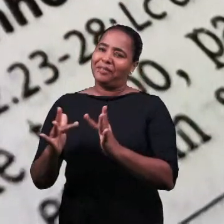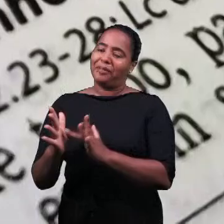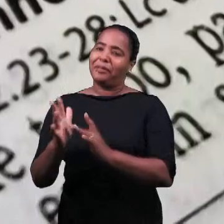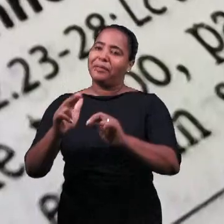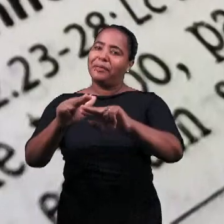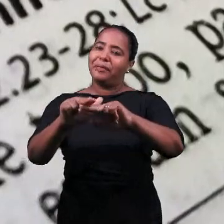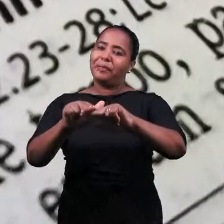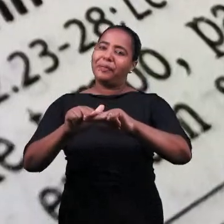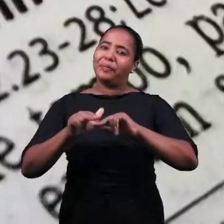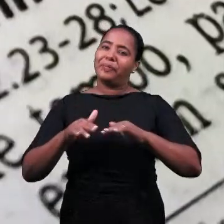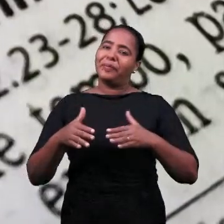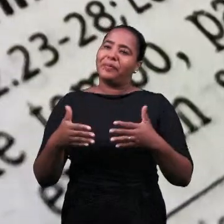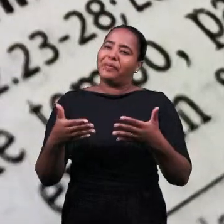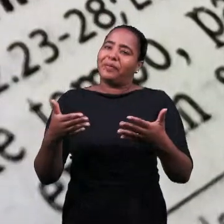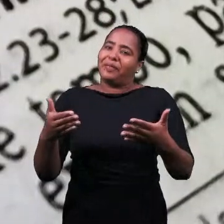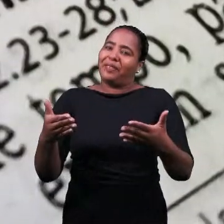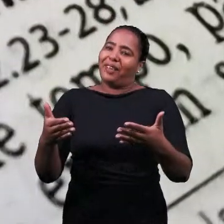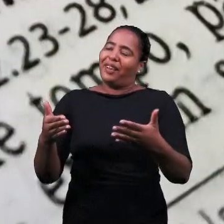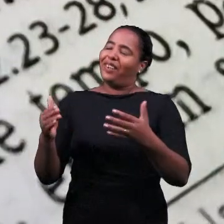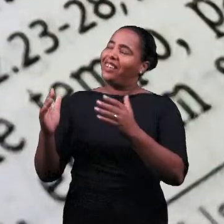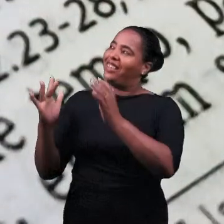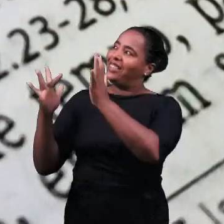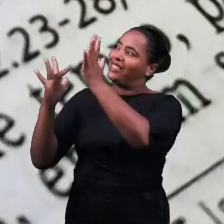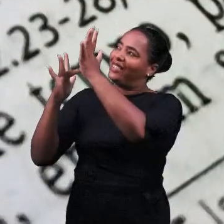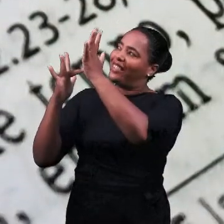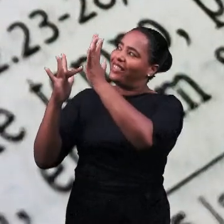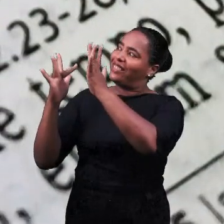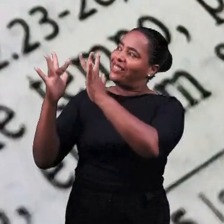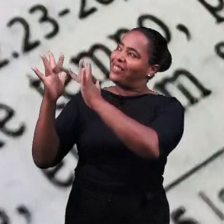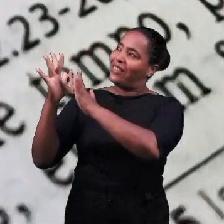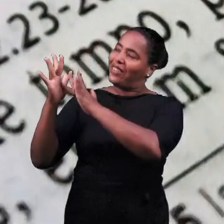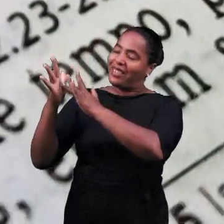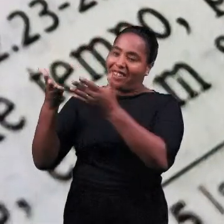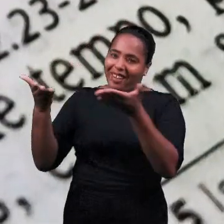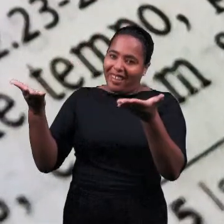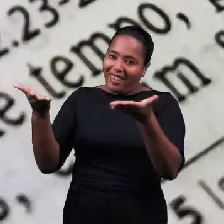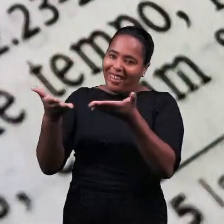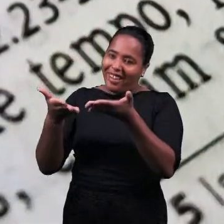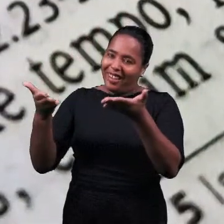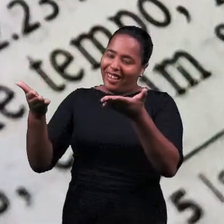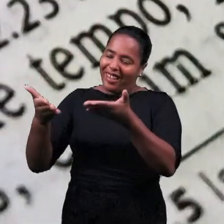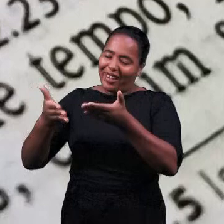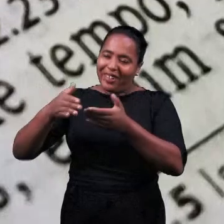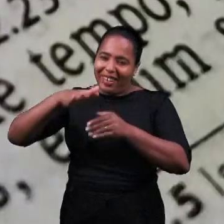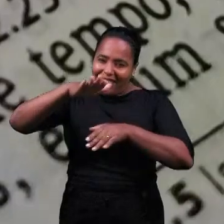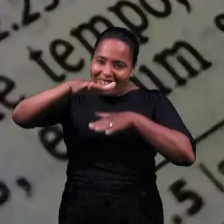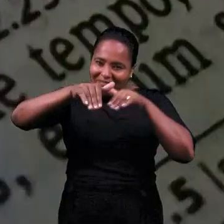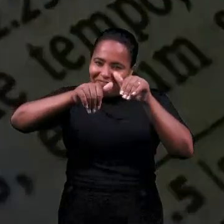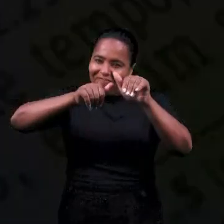нежно и заботливо Иисус зовет